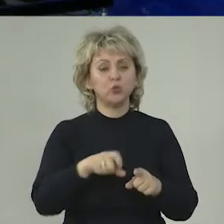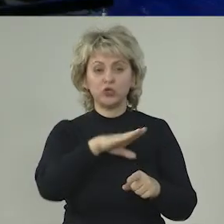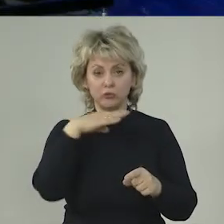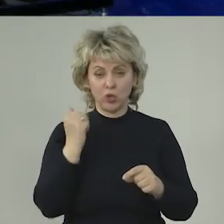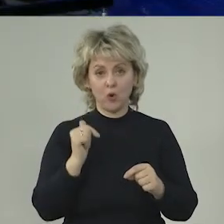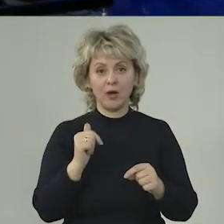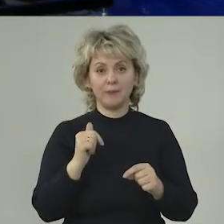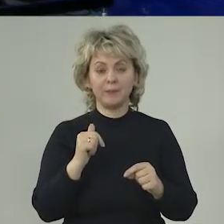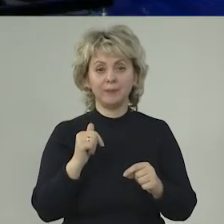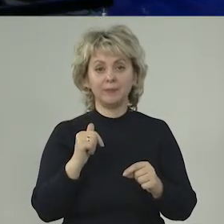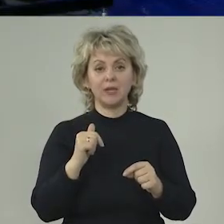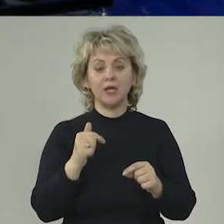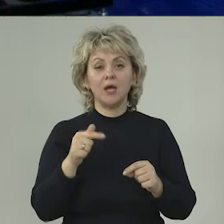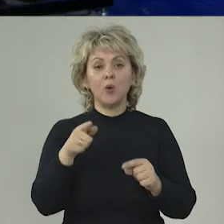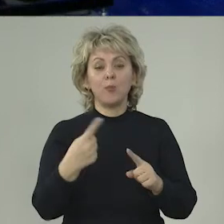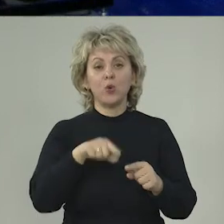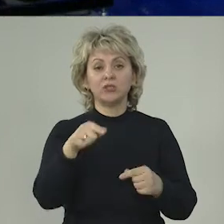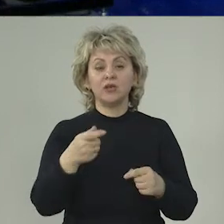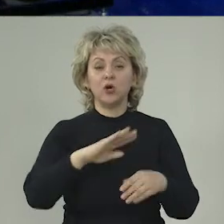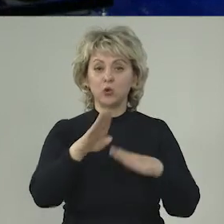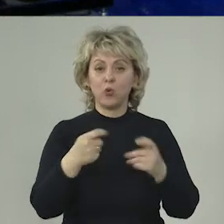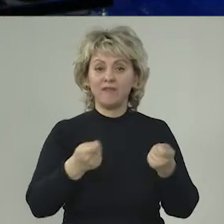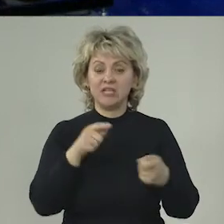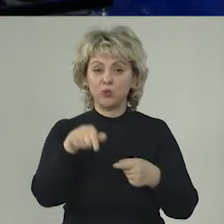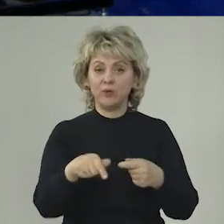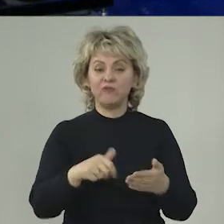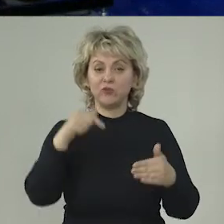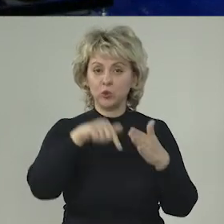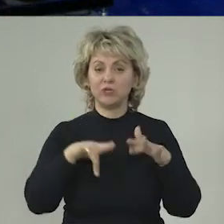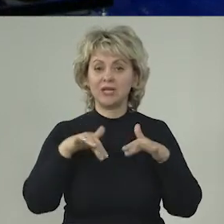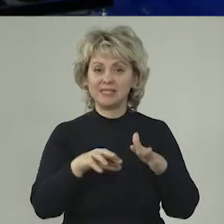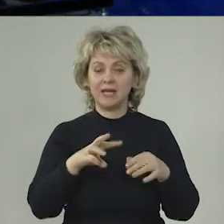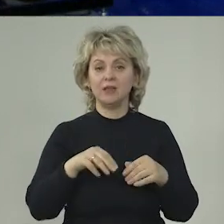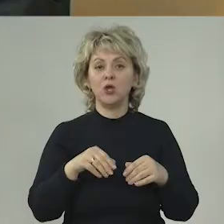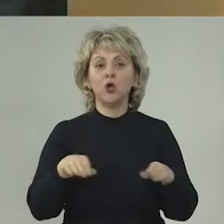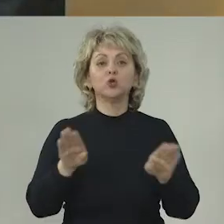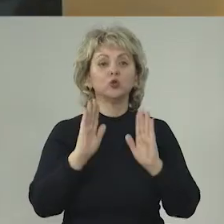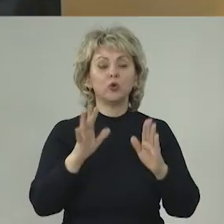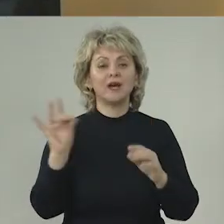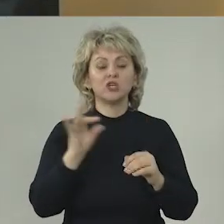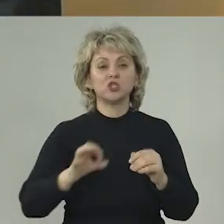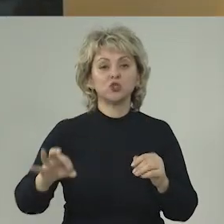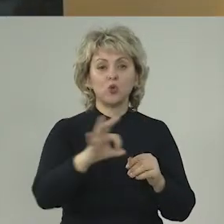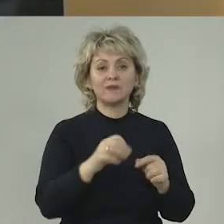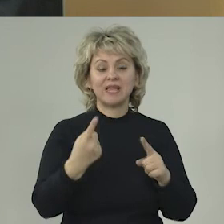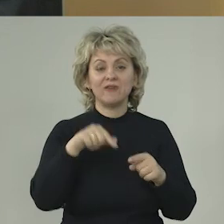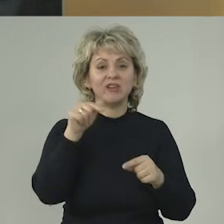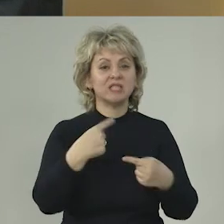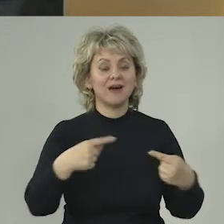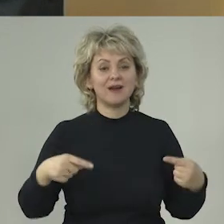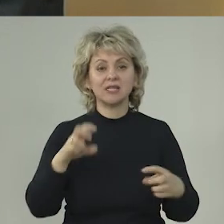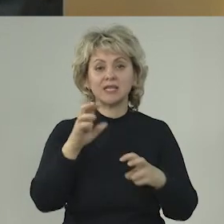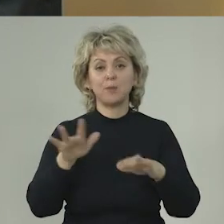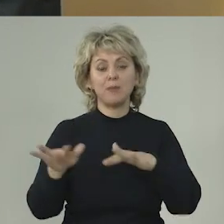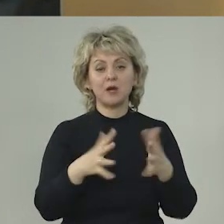очень много. Вот по докладу руководства Главного управления внутренних дел, только в Ростовской области в этих самых